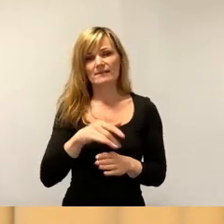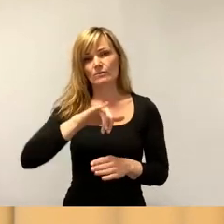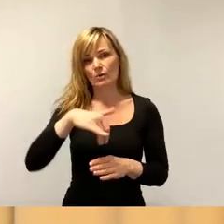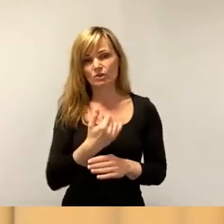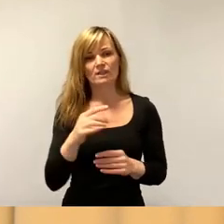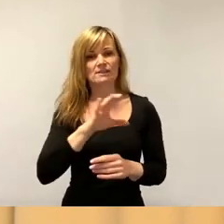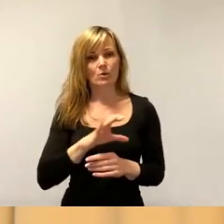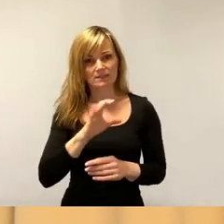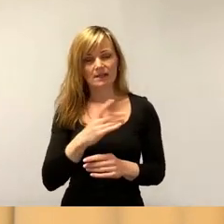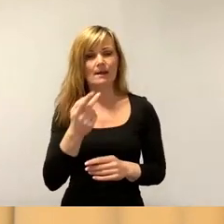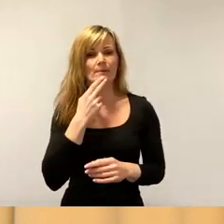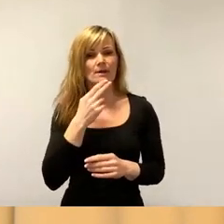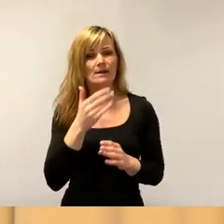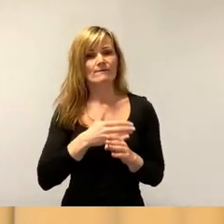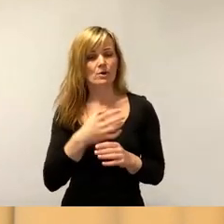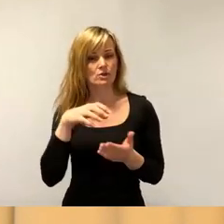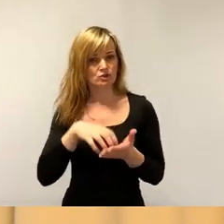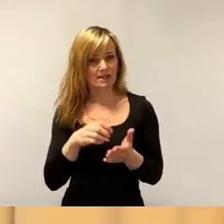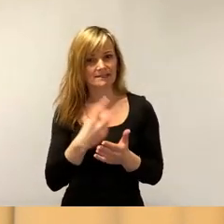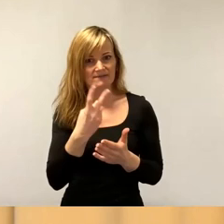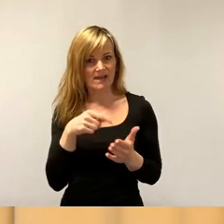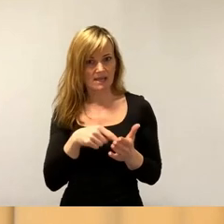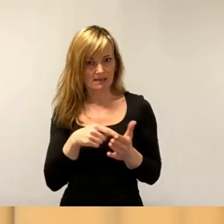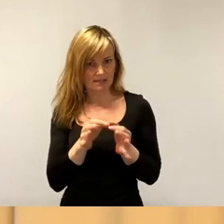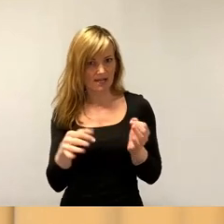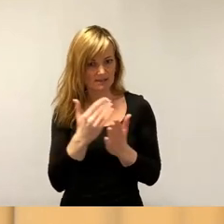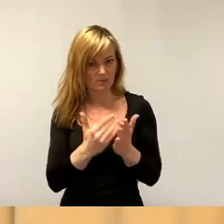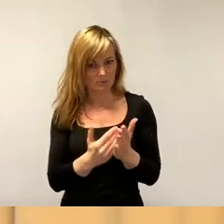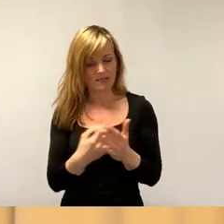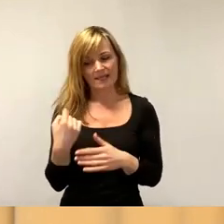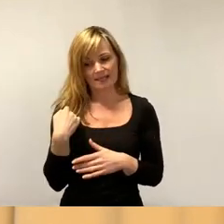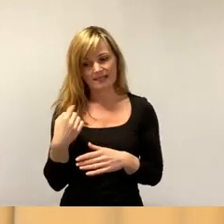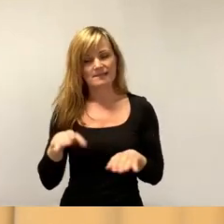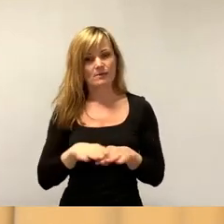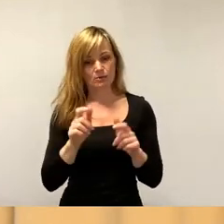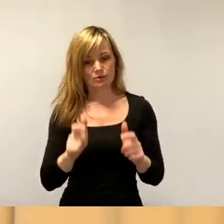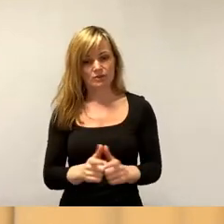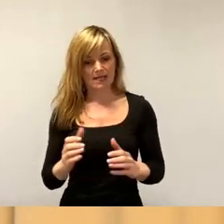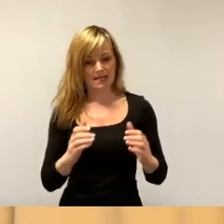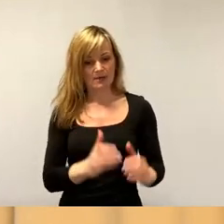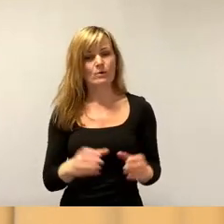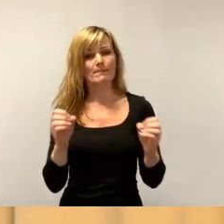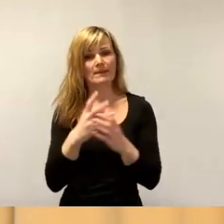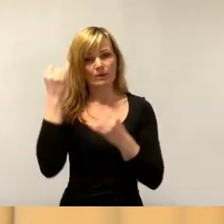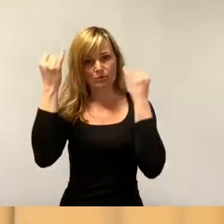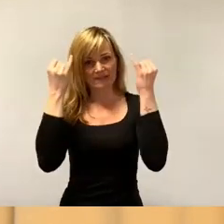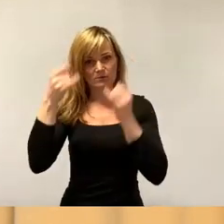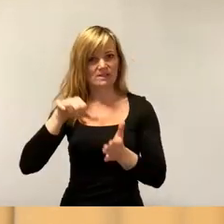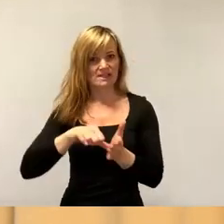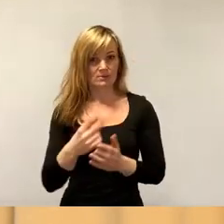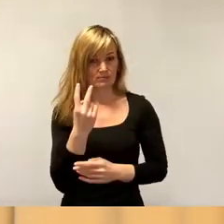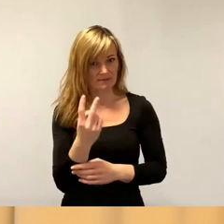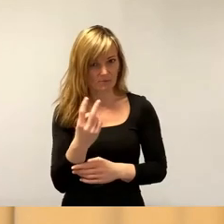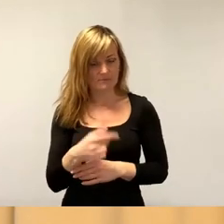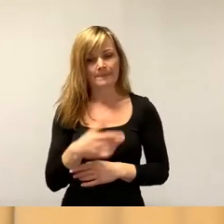Pörnerische Vorstadt 2 auf der Tagesordnung. Gestern war ich zur Grundsteinlegung beim Bio-Innovationszentrum 2. Im April